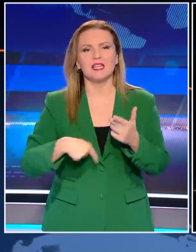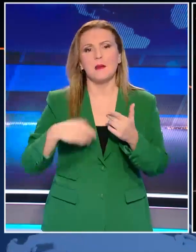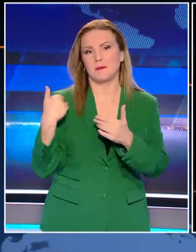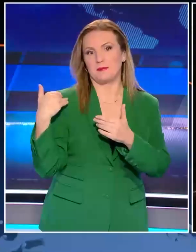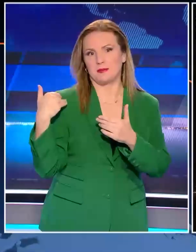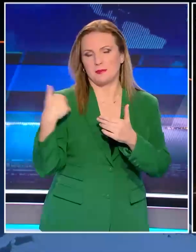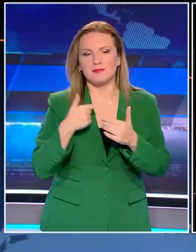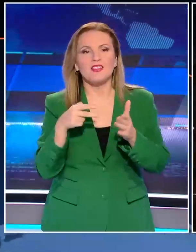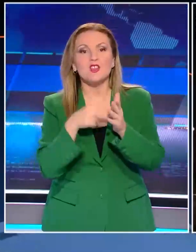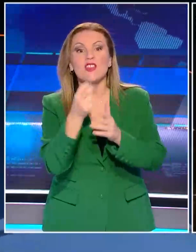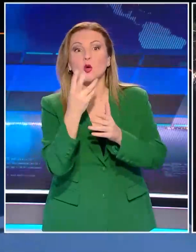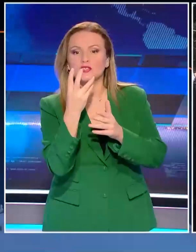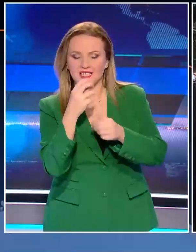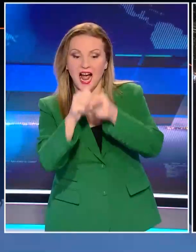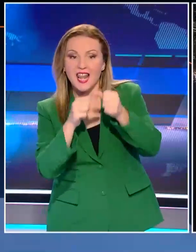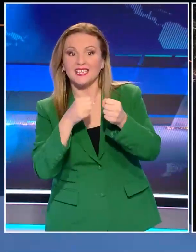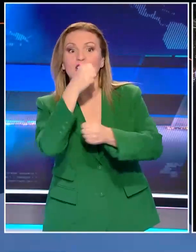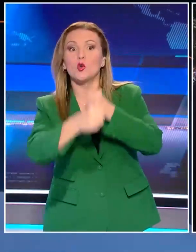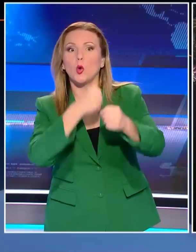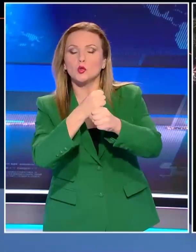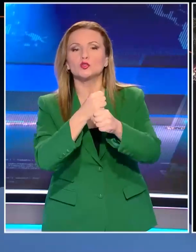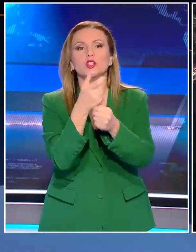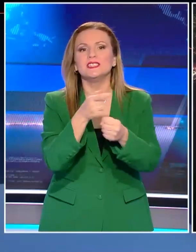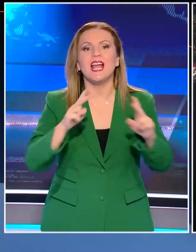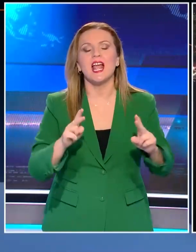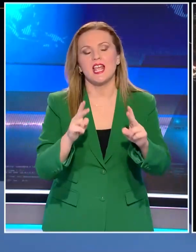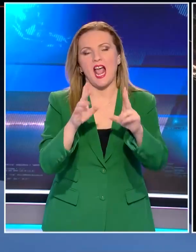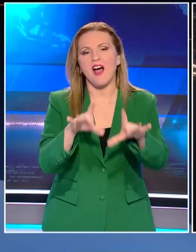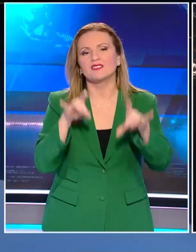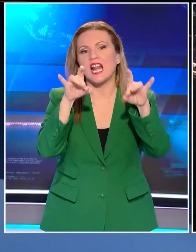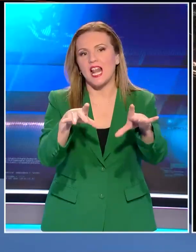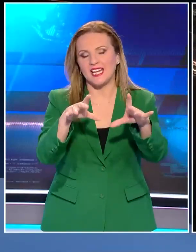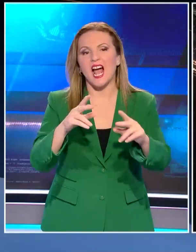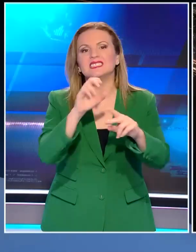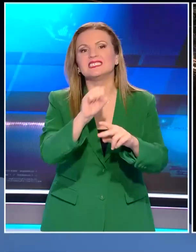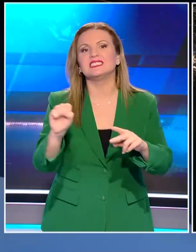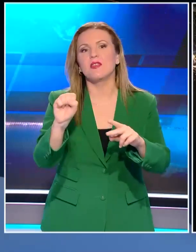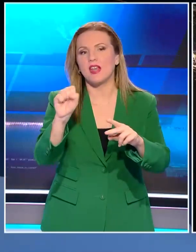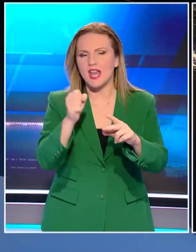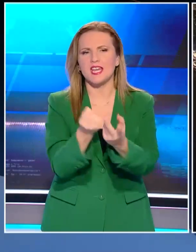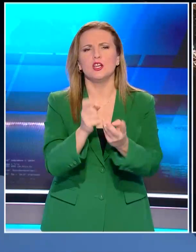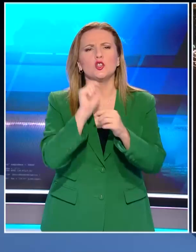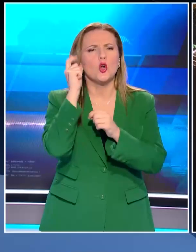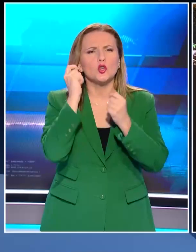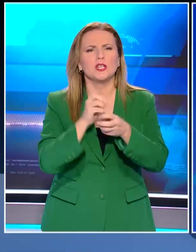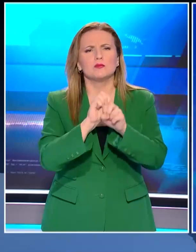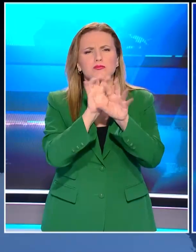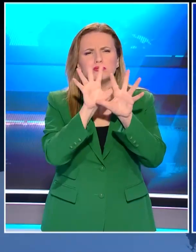Υπότιτλοι AUTHORWAVE Στο Σίδνεϊ με μια φαντασμαγορική τελετή με πλήθος πυροτεχνημάτων.